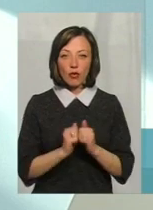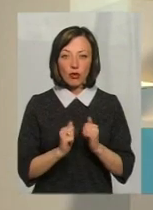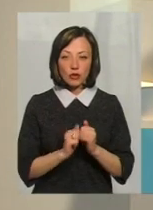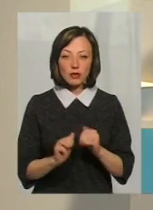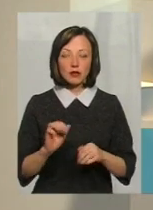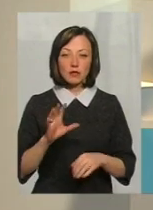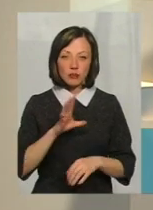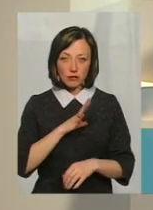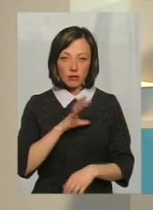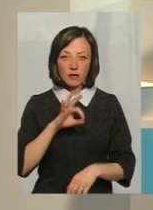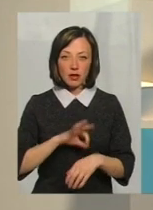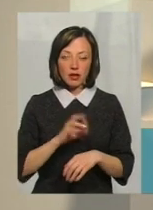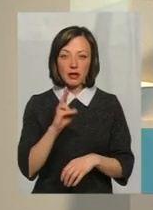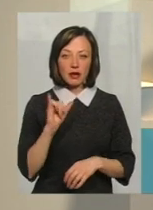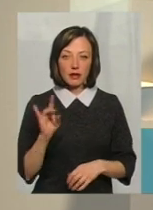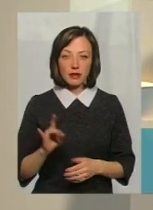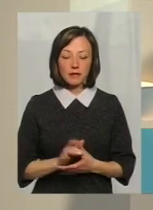перехворював на кір.